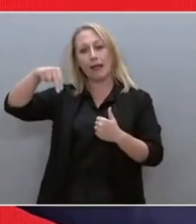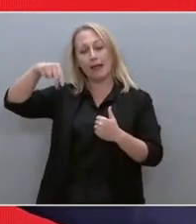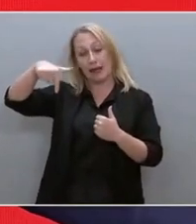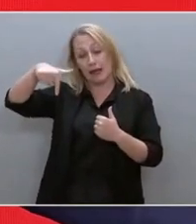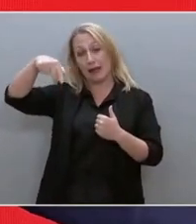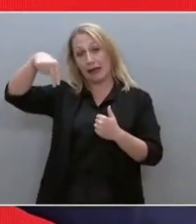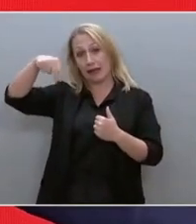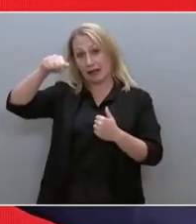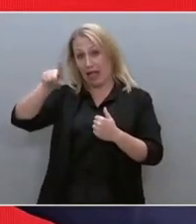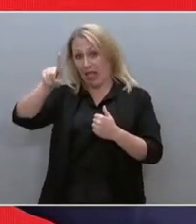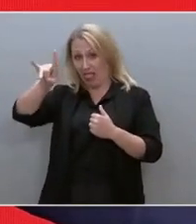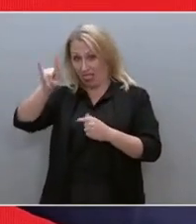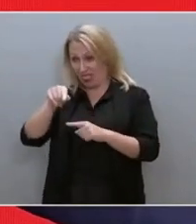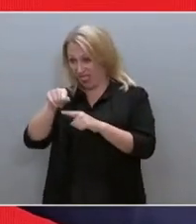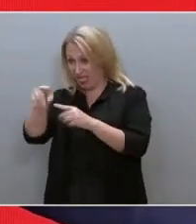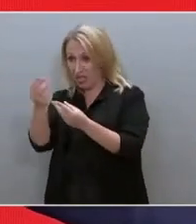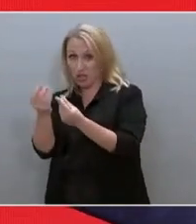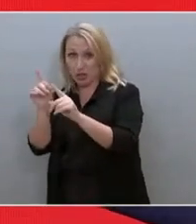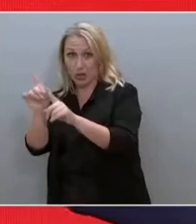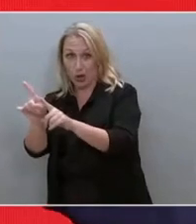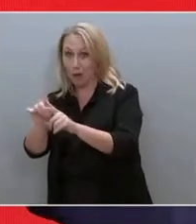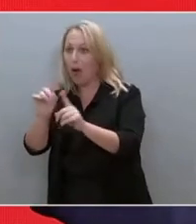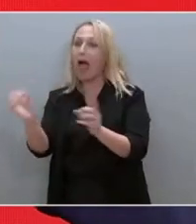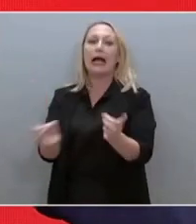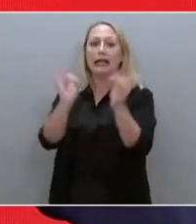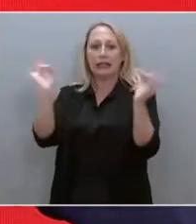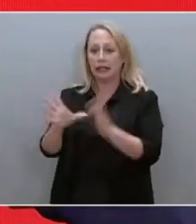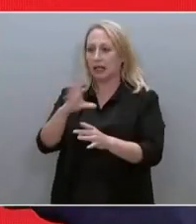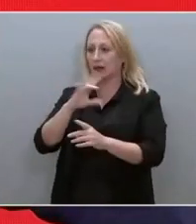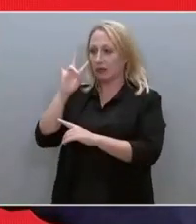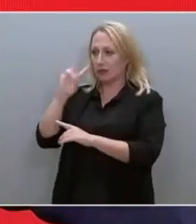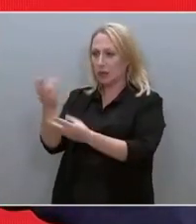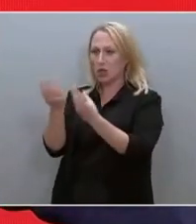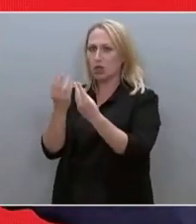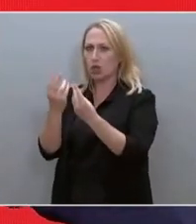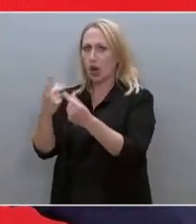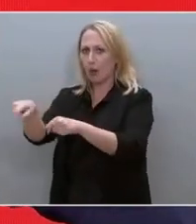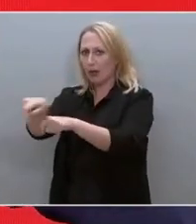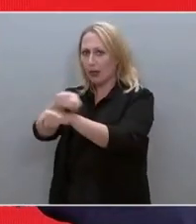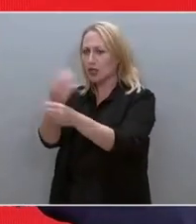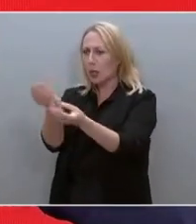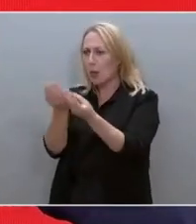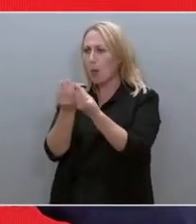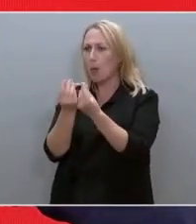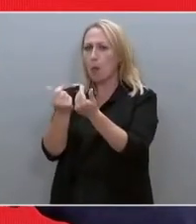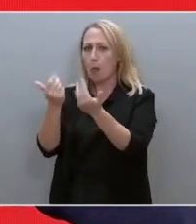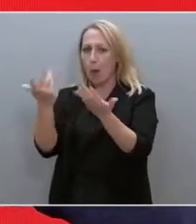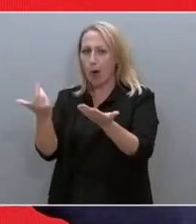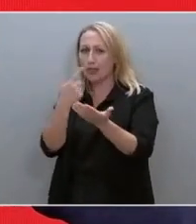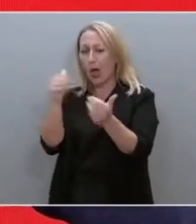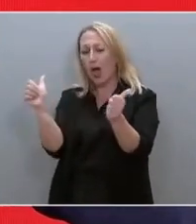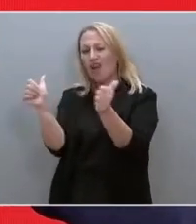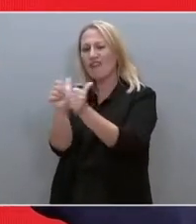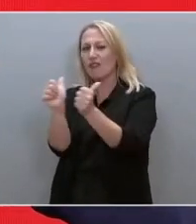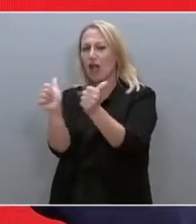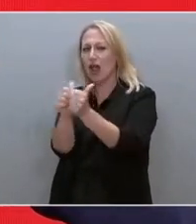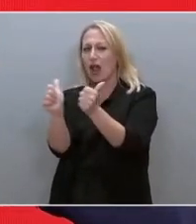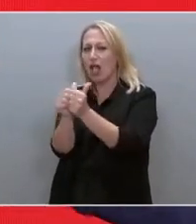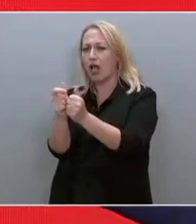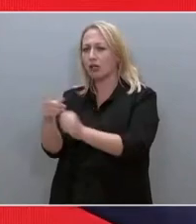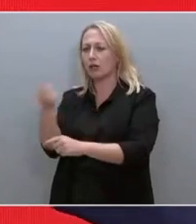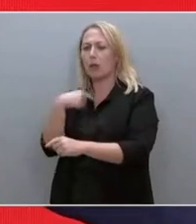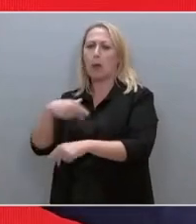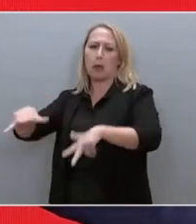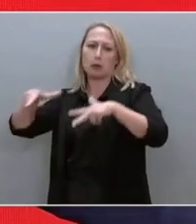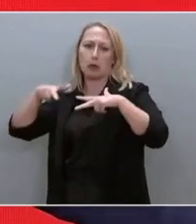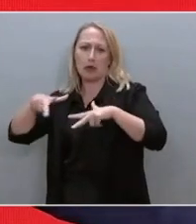Και βαθαίνει. Όταν βλέπει ο μέσος πολίτης. Ότι ο κολλητός της εξουσίας και αυτός που μπορεί